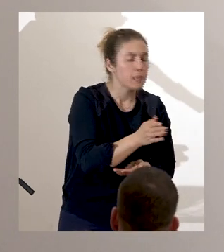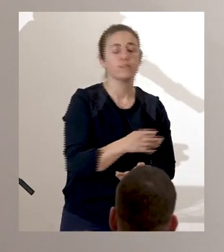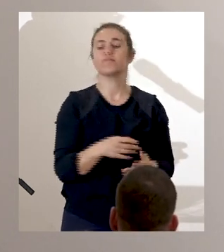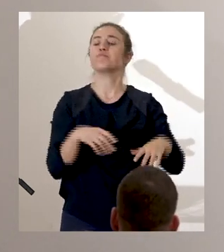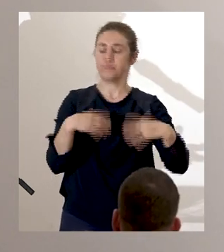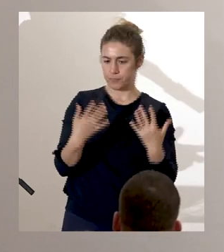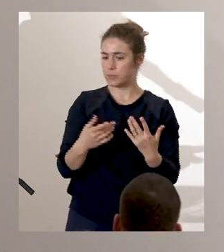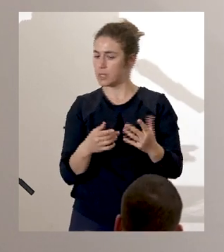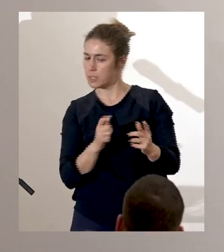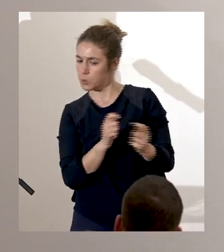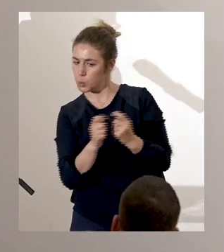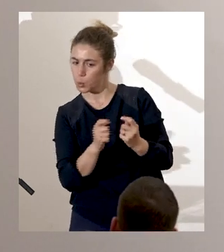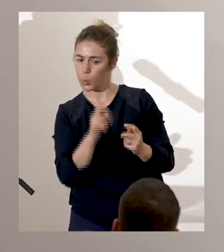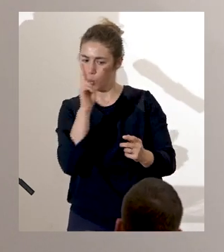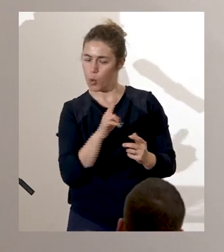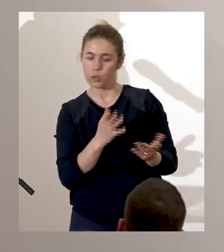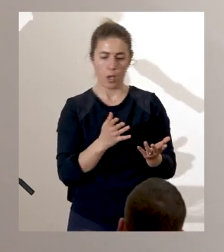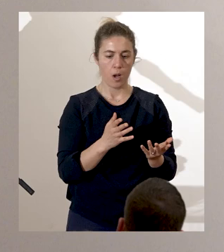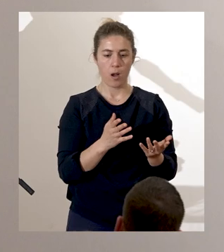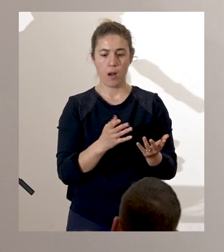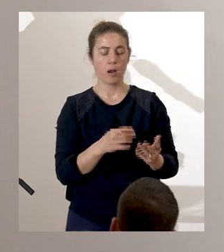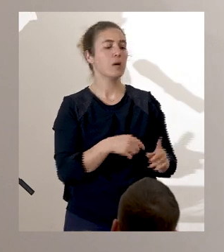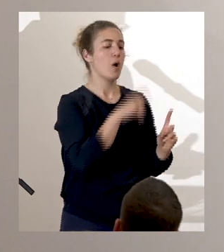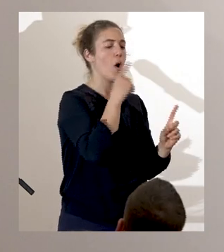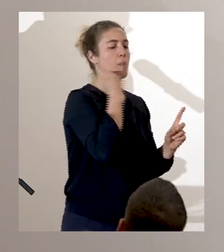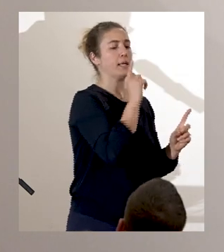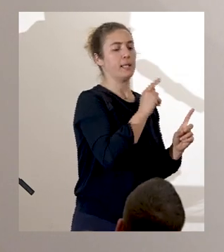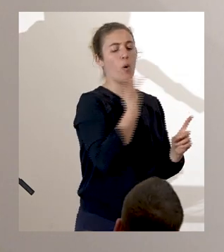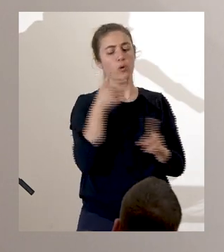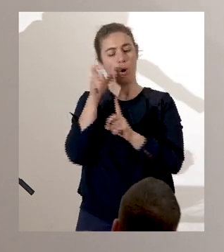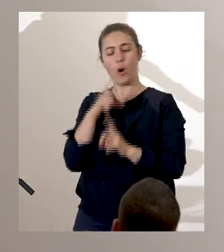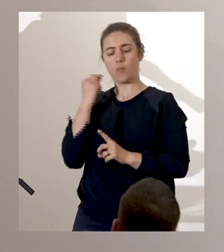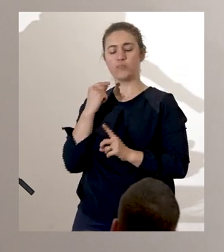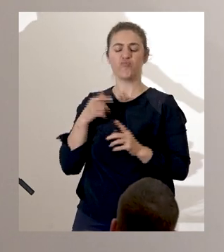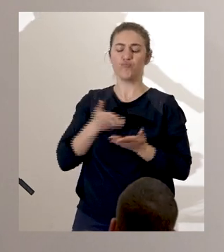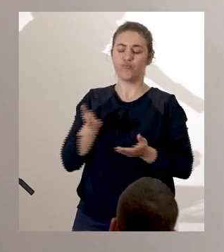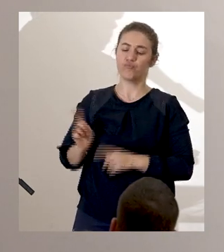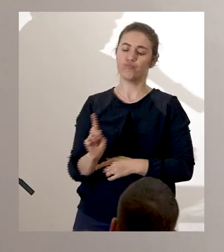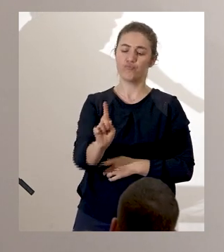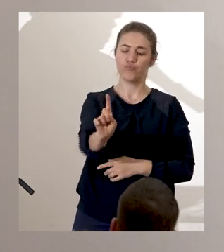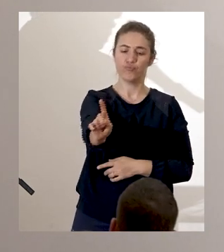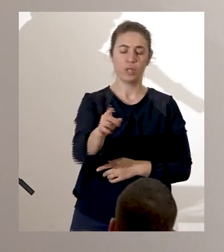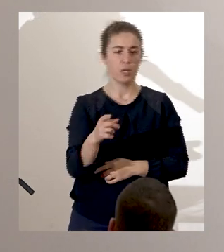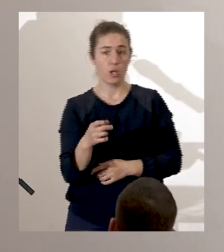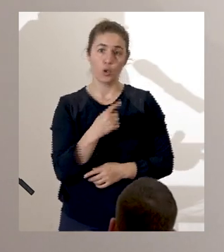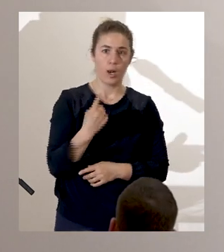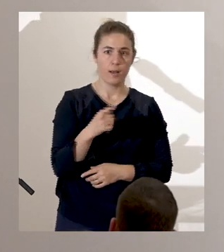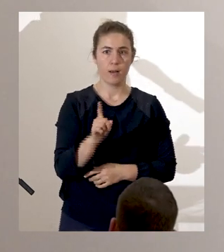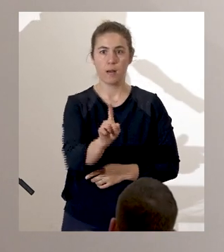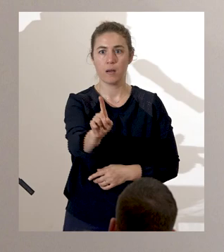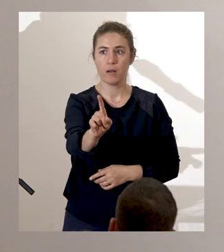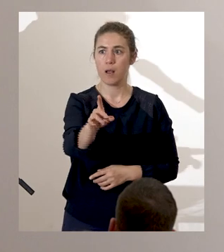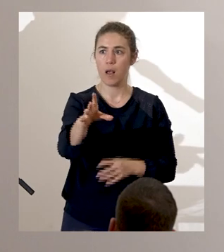En signe de confiance, Guthrie envoya un de ses hommes, le docteur Russell, qui s'avança dans la jungle et bientôt